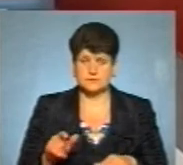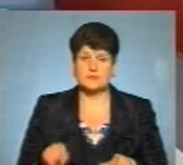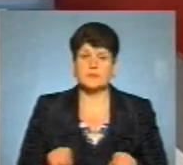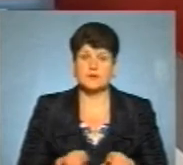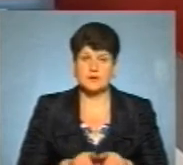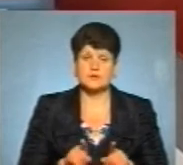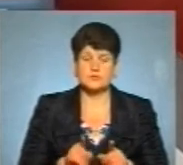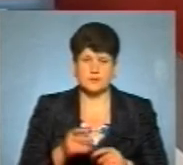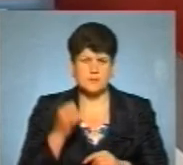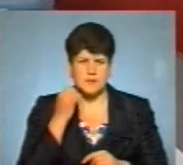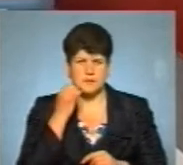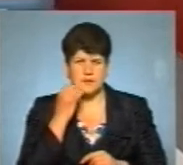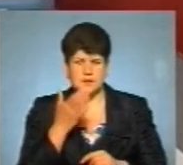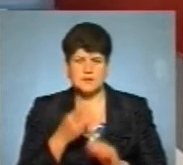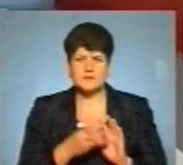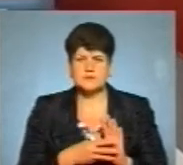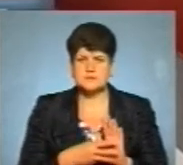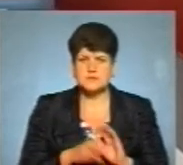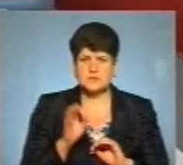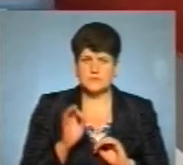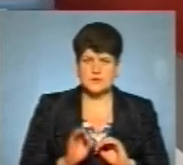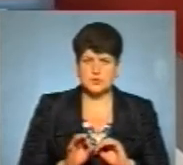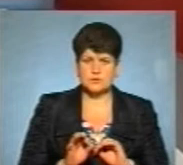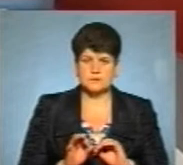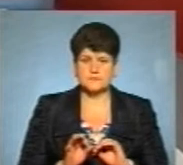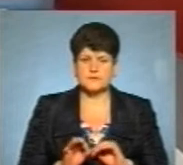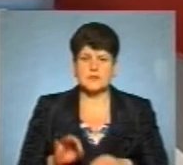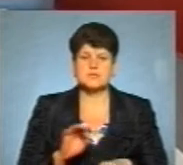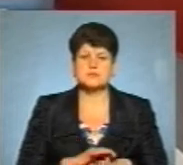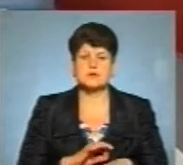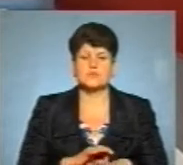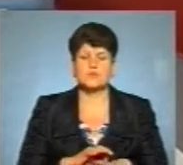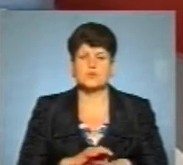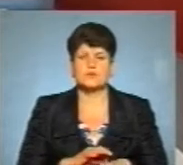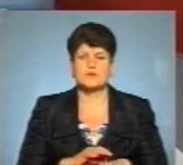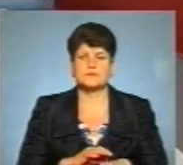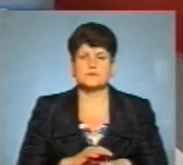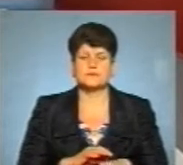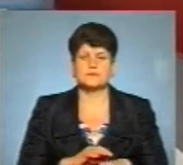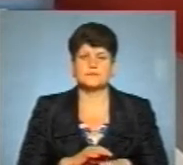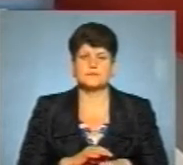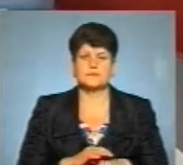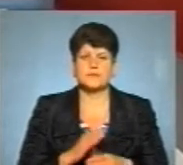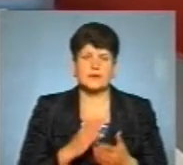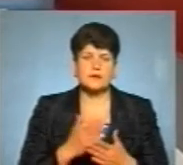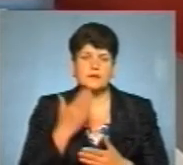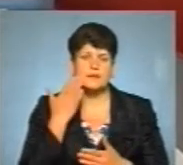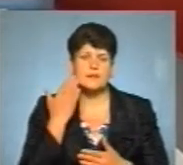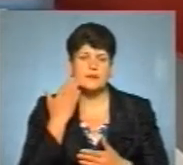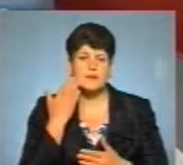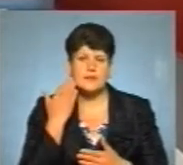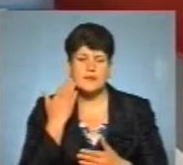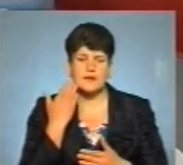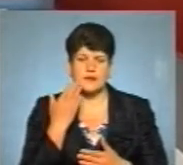як ви пам'ятаєте, 80% захворювань перебігає в легкій,